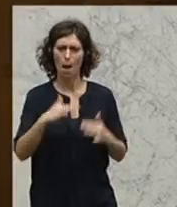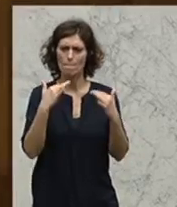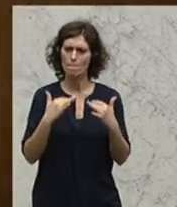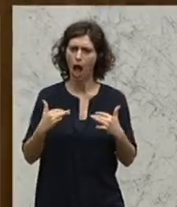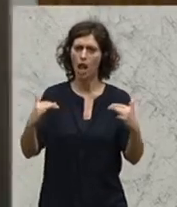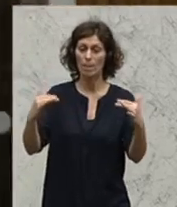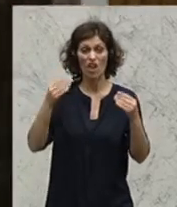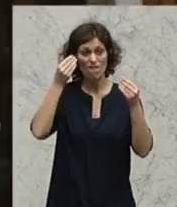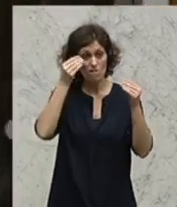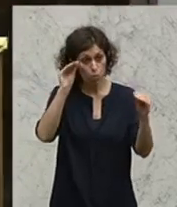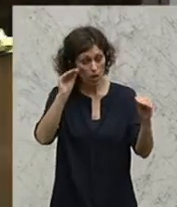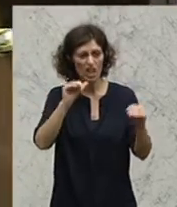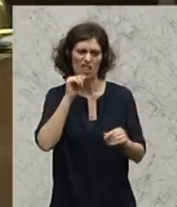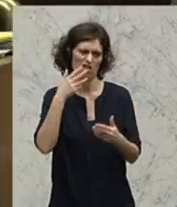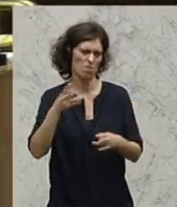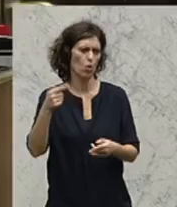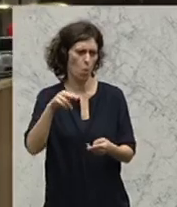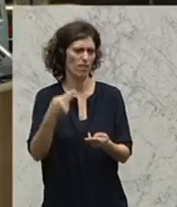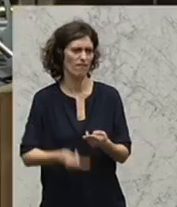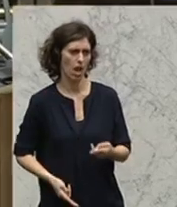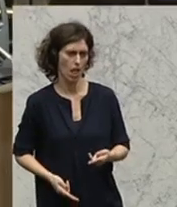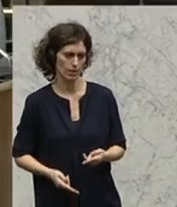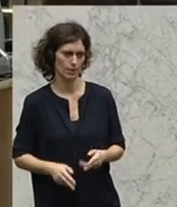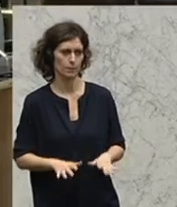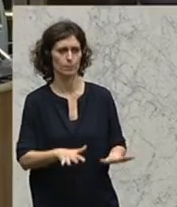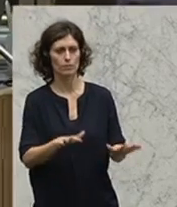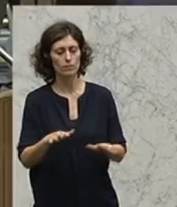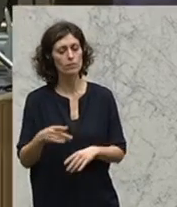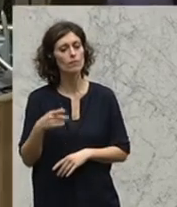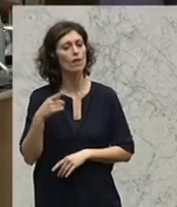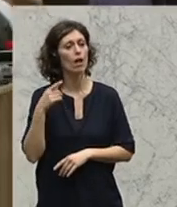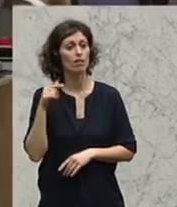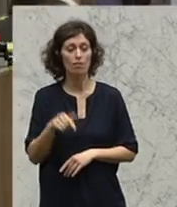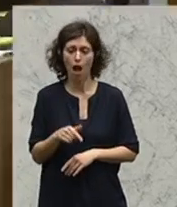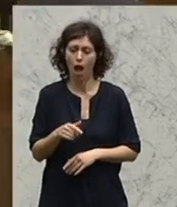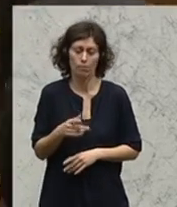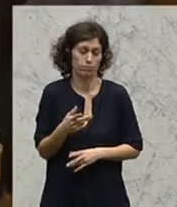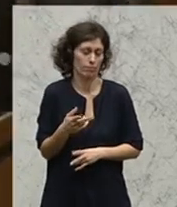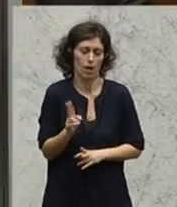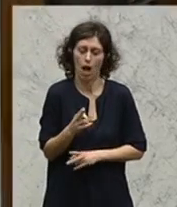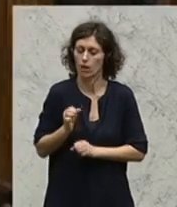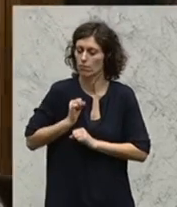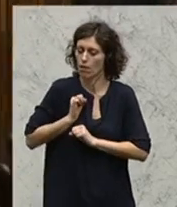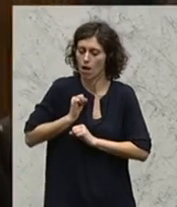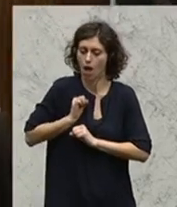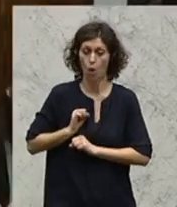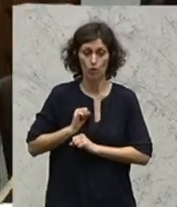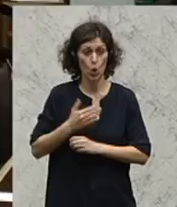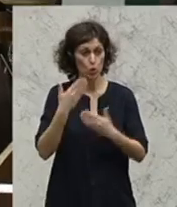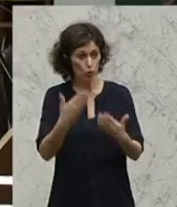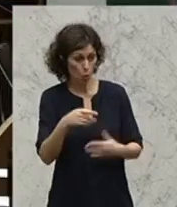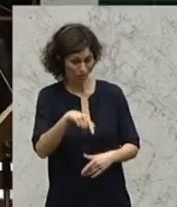Parlaments nicht mehr verletzen. Es ist schlicht und ergreifend unerträglich, dass von diesem